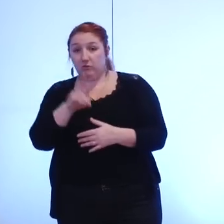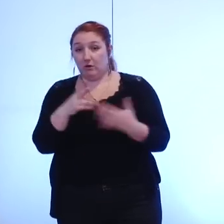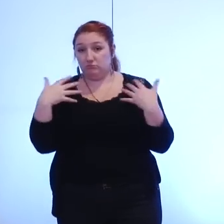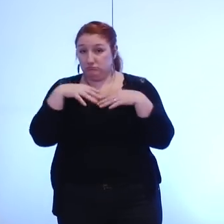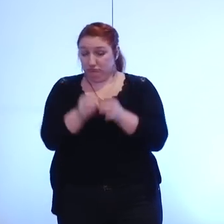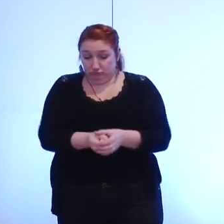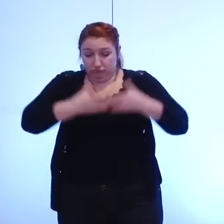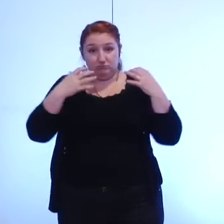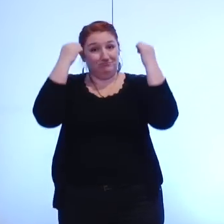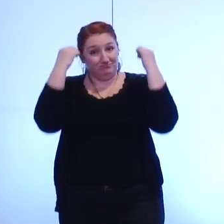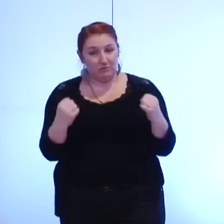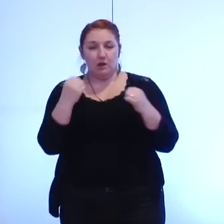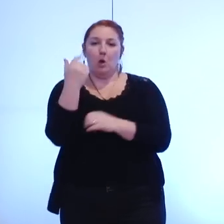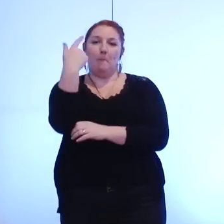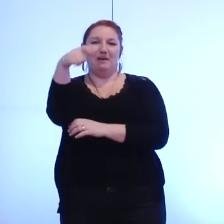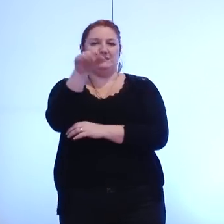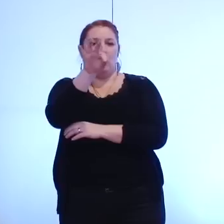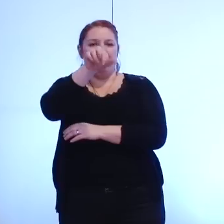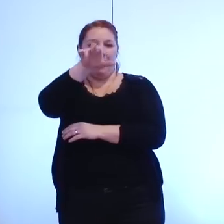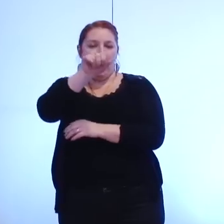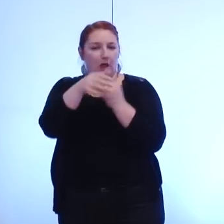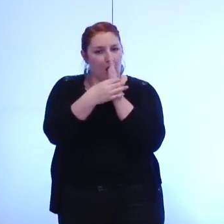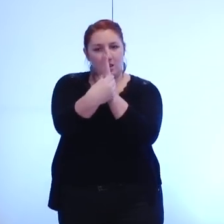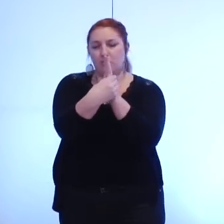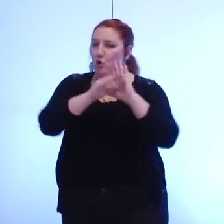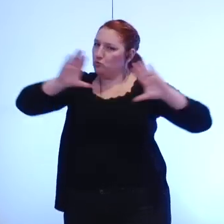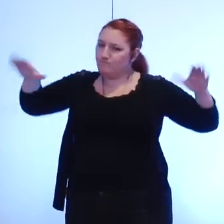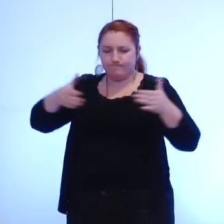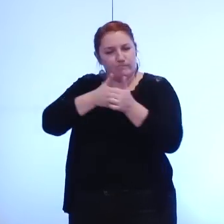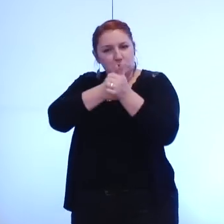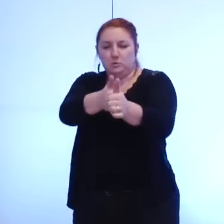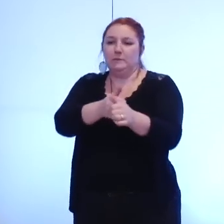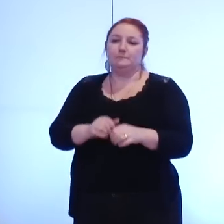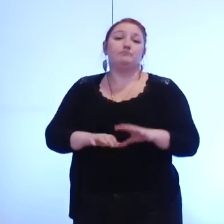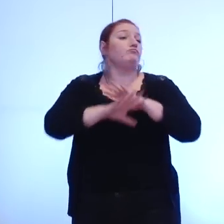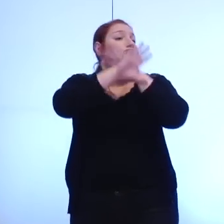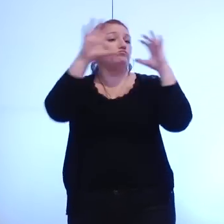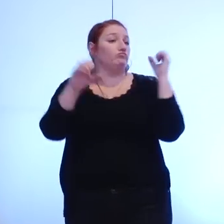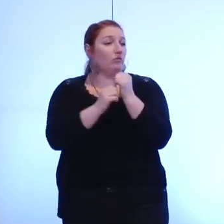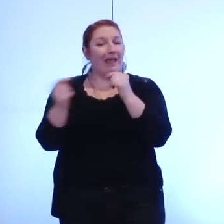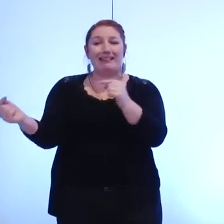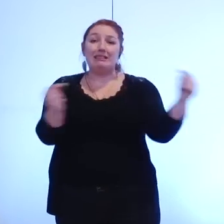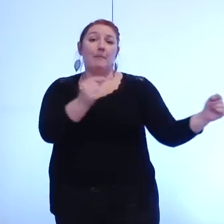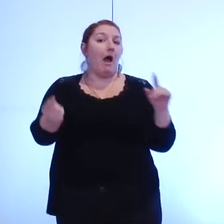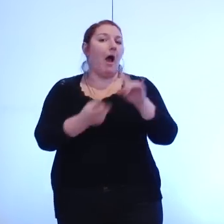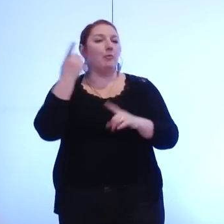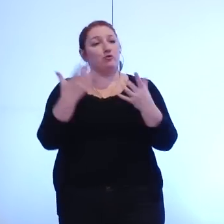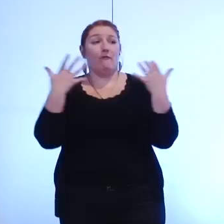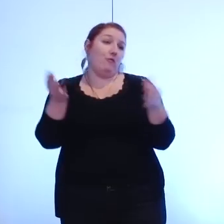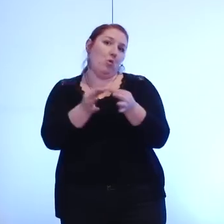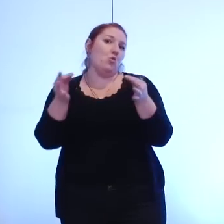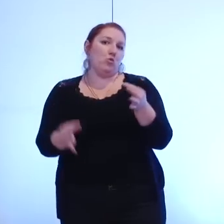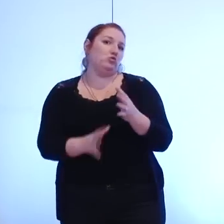Ferrari voilà par ces quelques mots je souhaitais clore ce débat important pour nous tous